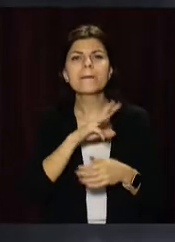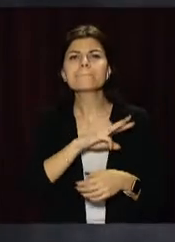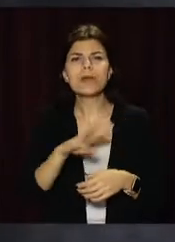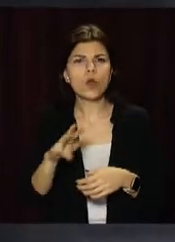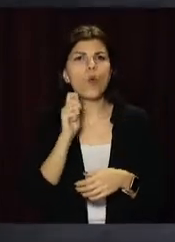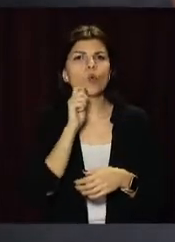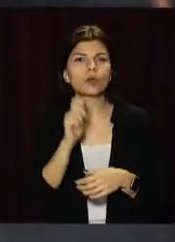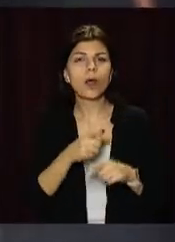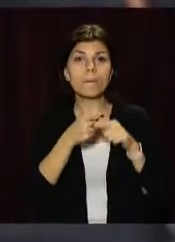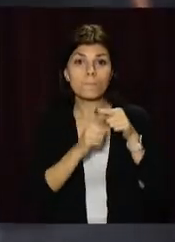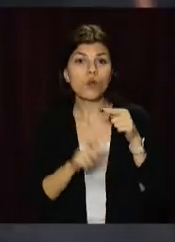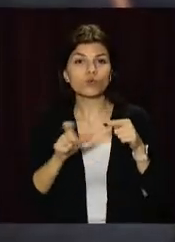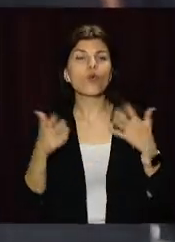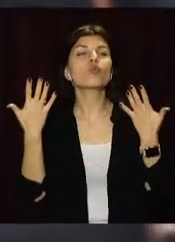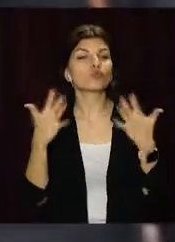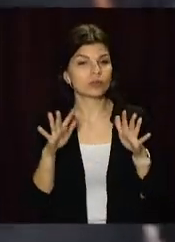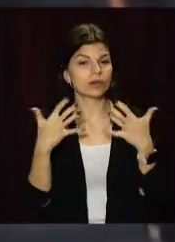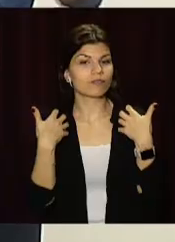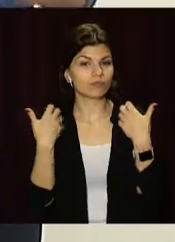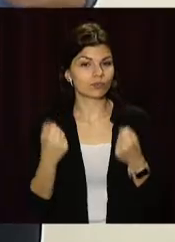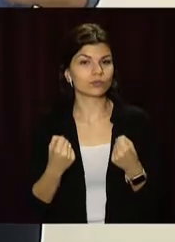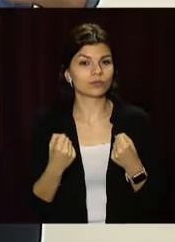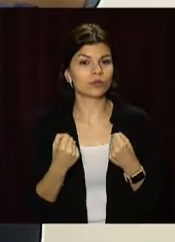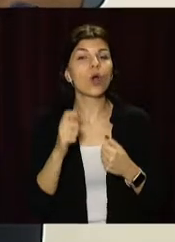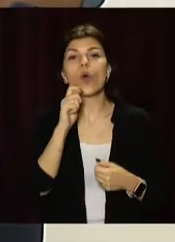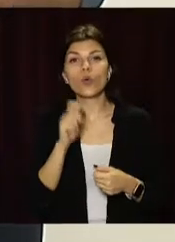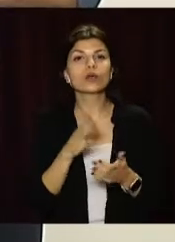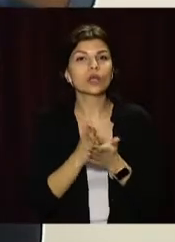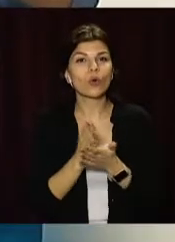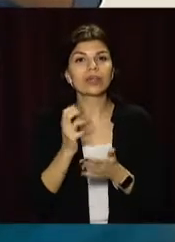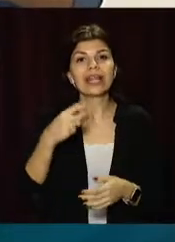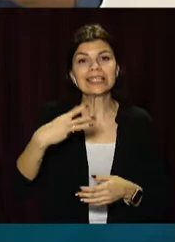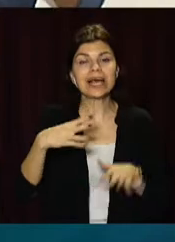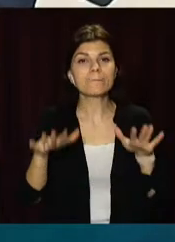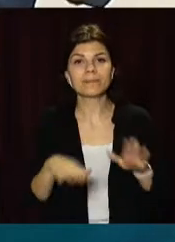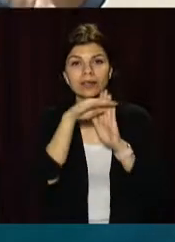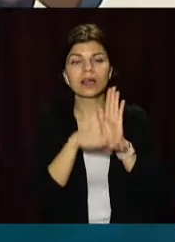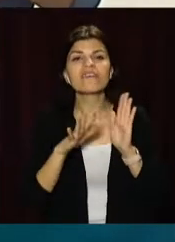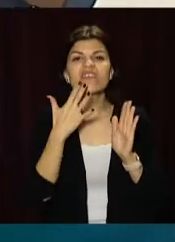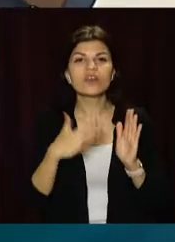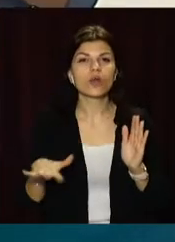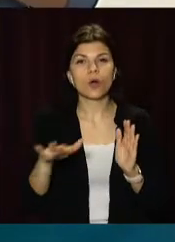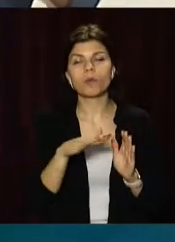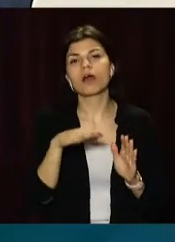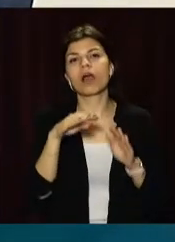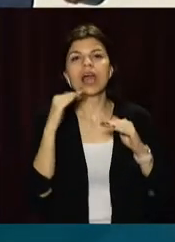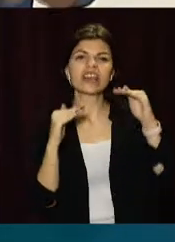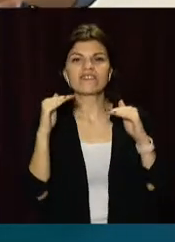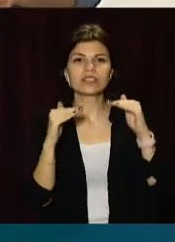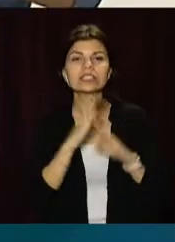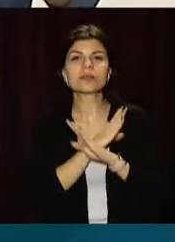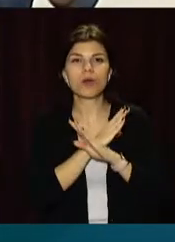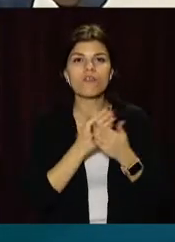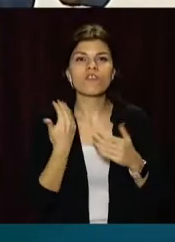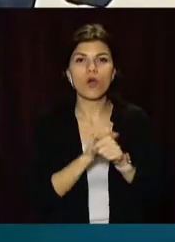українців, половина людей вже одужала. Україна знаходиться на 30-му місці в Європі за рівнем смертності від